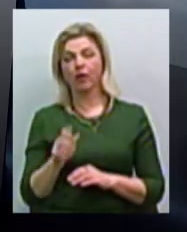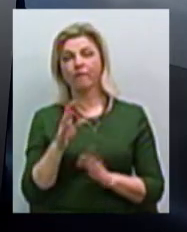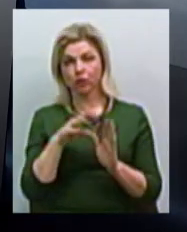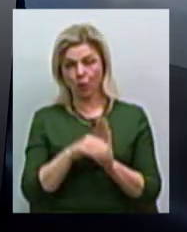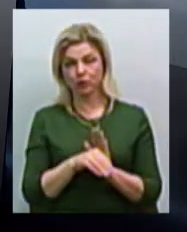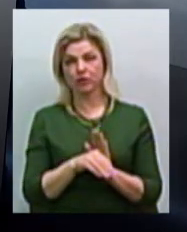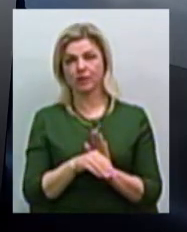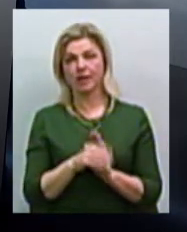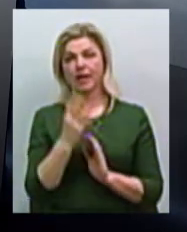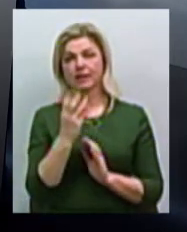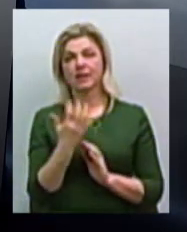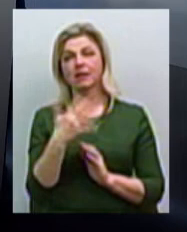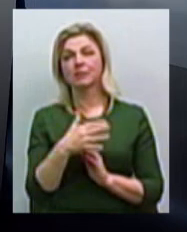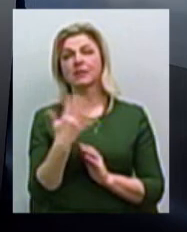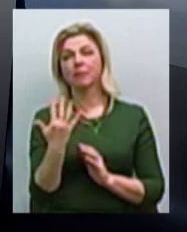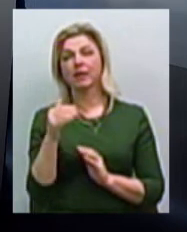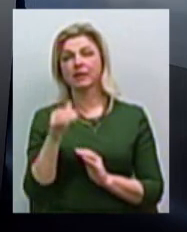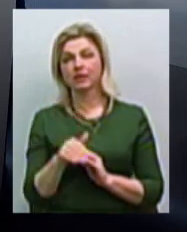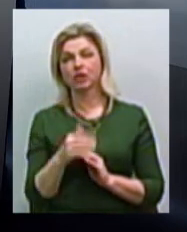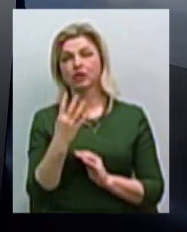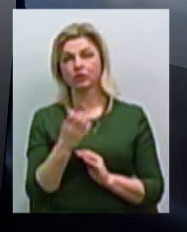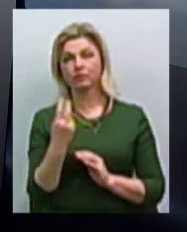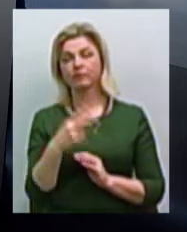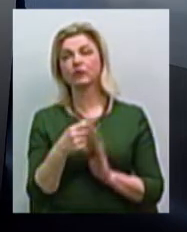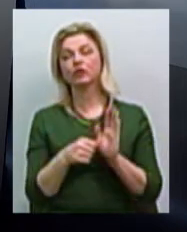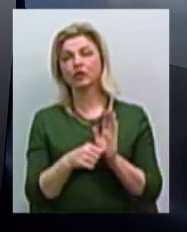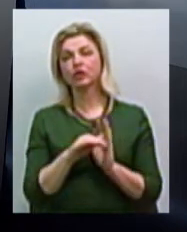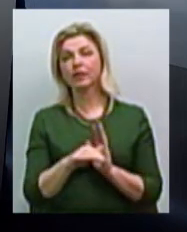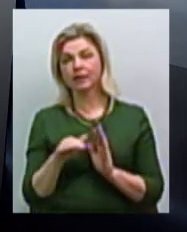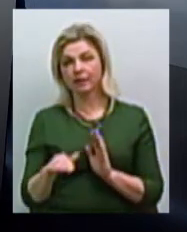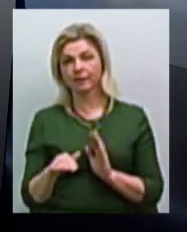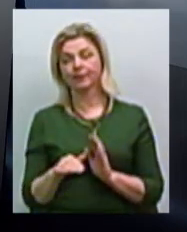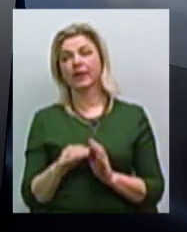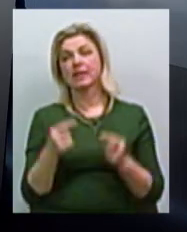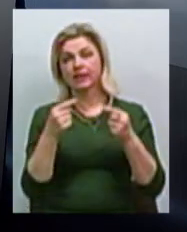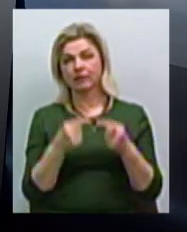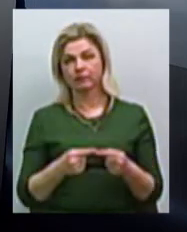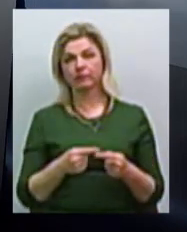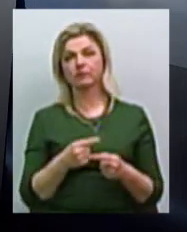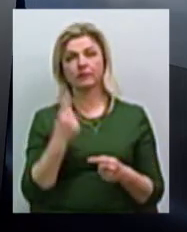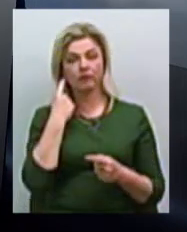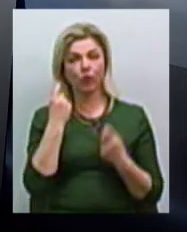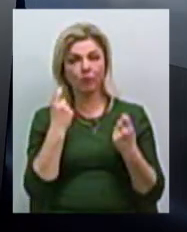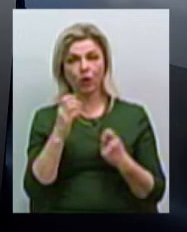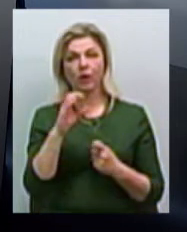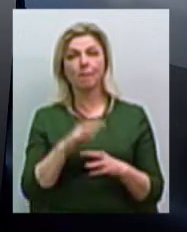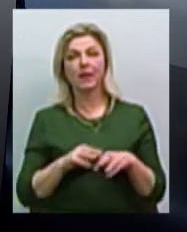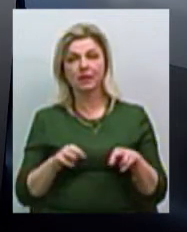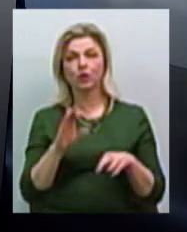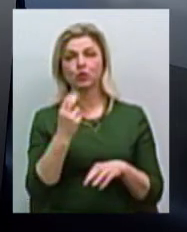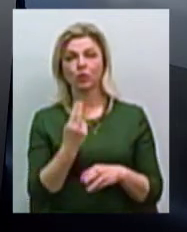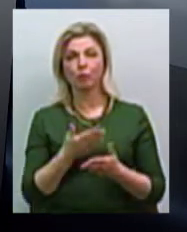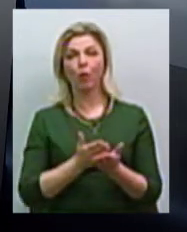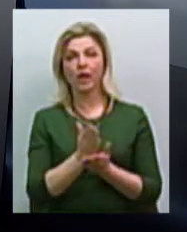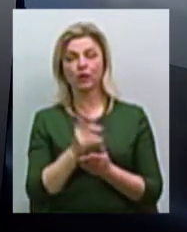числі 355 тисяч 426 дітей, згідно з даними Мінсоцполітики України,